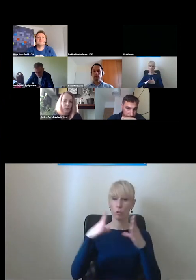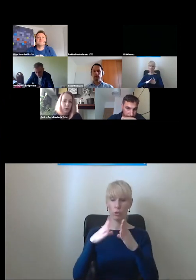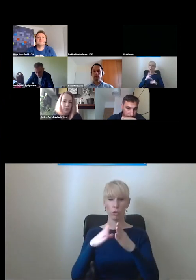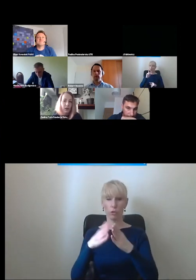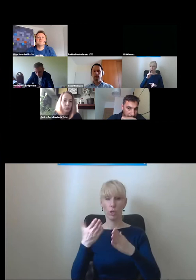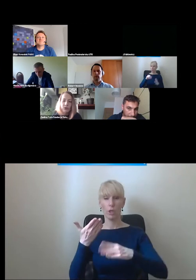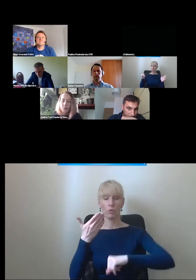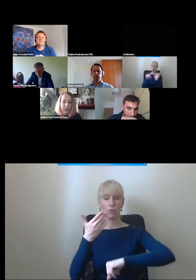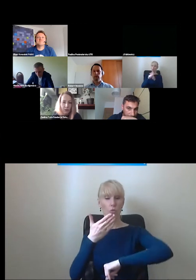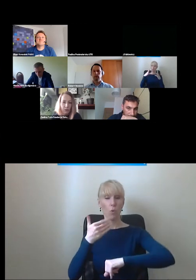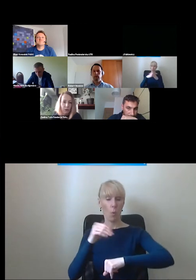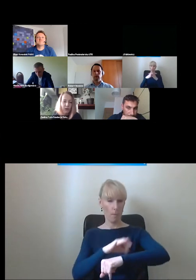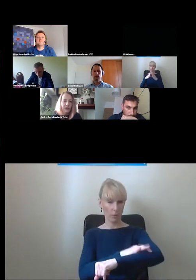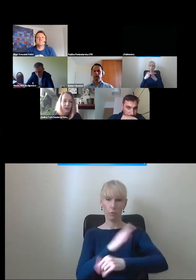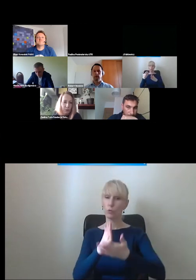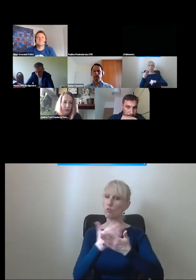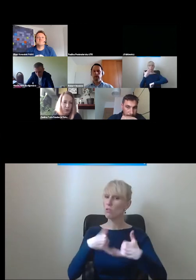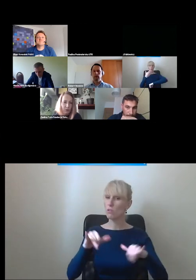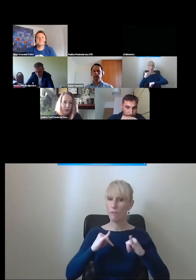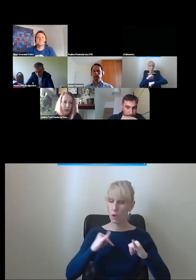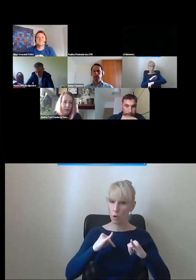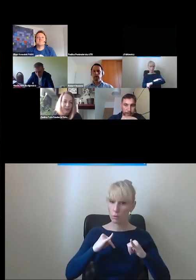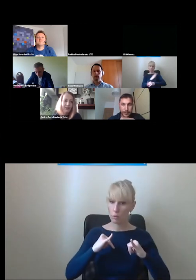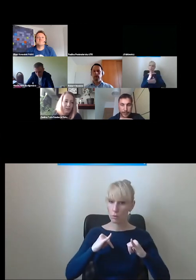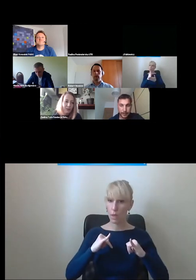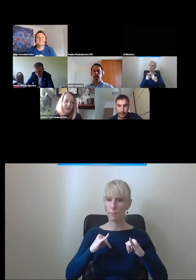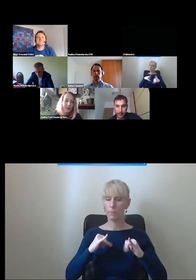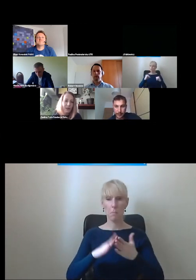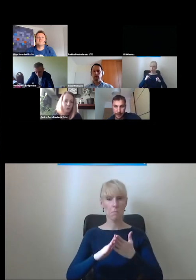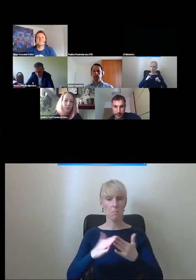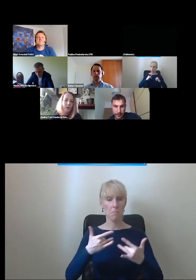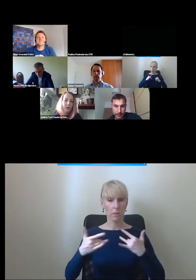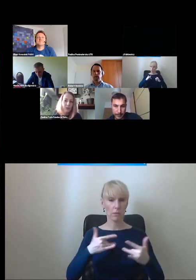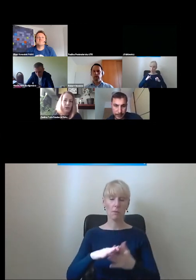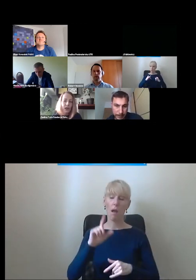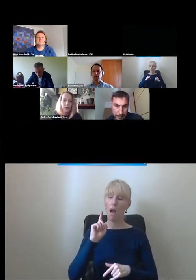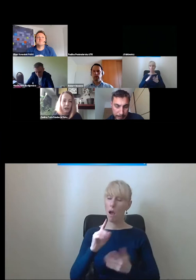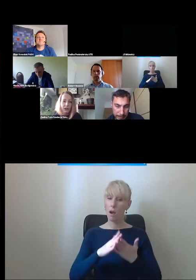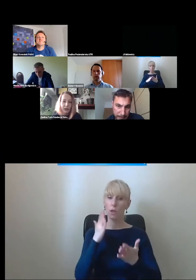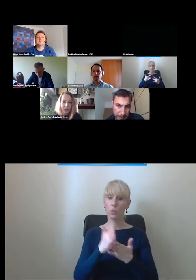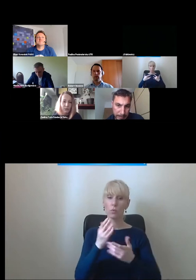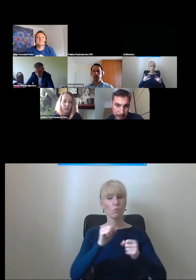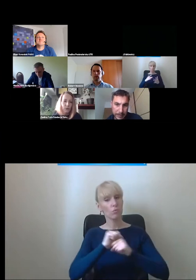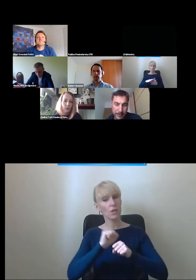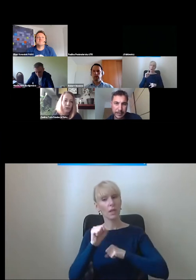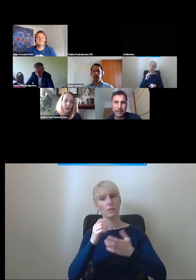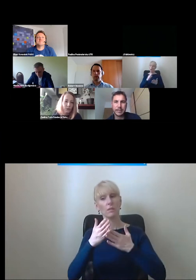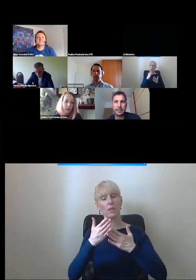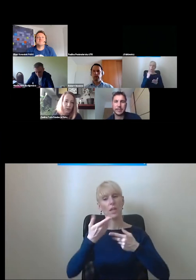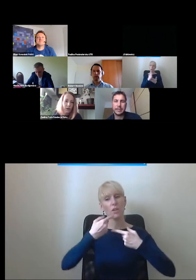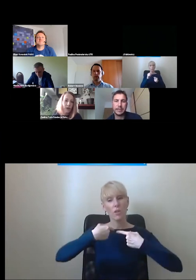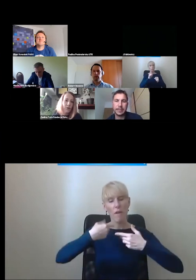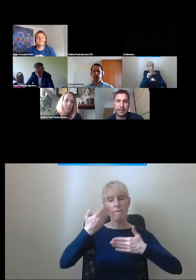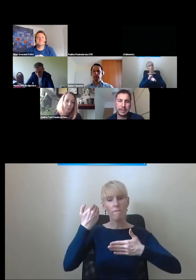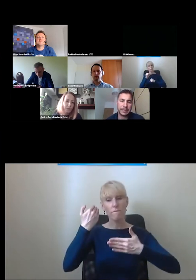pochylnia już jest bardzo niewygodna i jest bardzo męcząca. Natomiast stanowi zawsze jakąś alternatywę w stosunku do tej